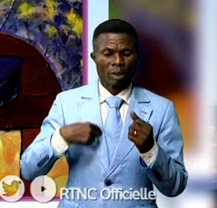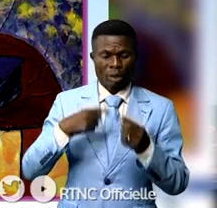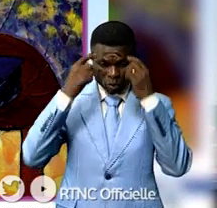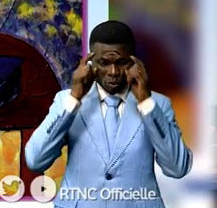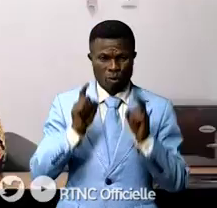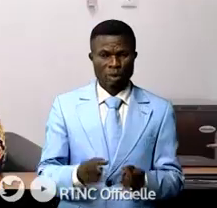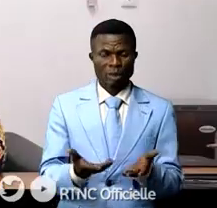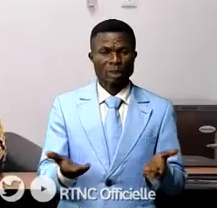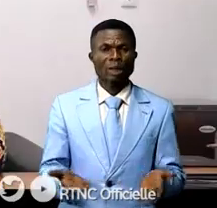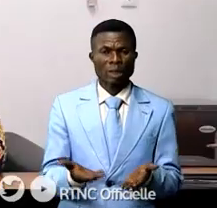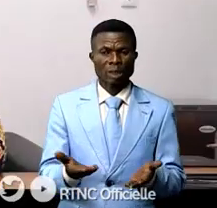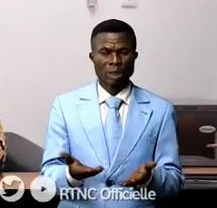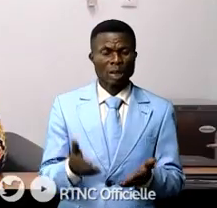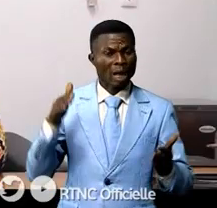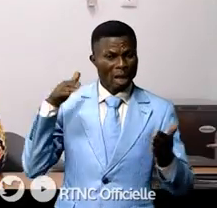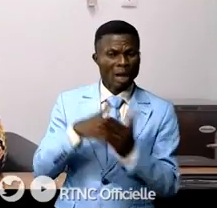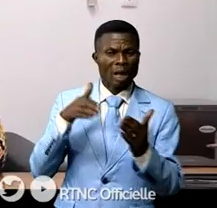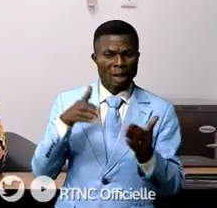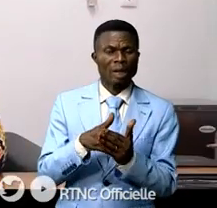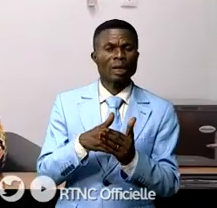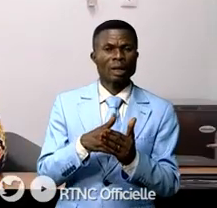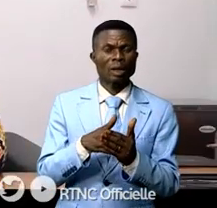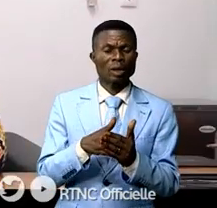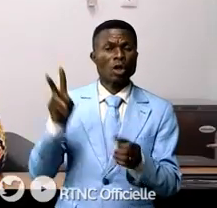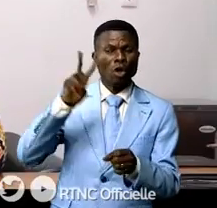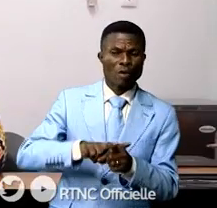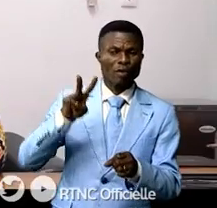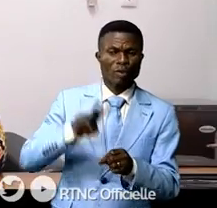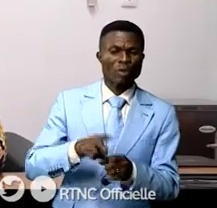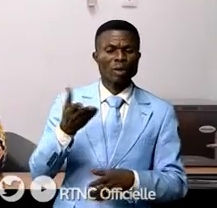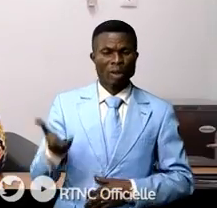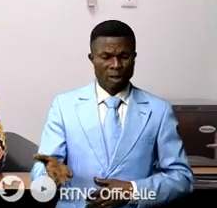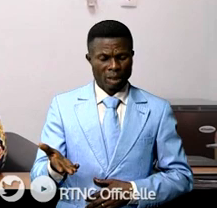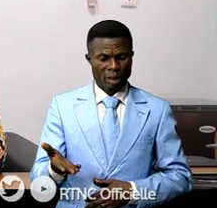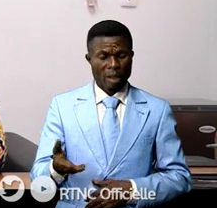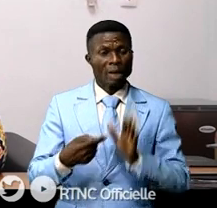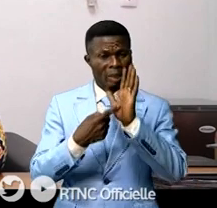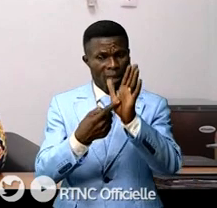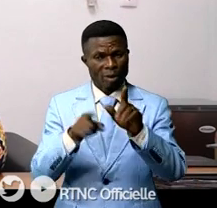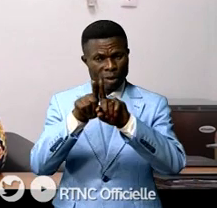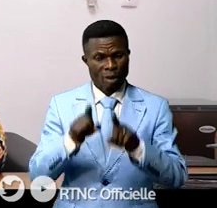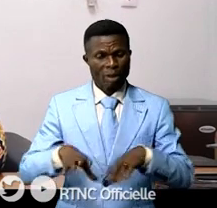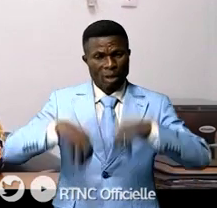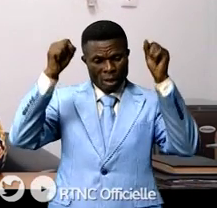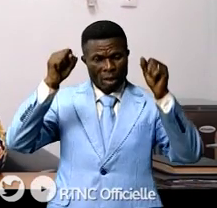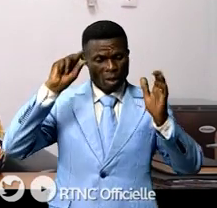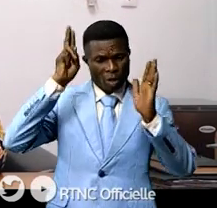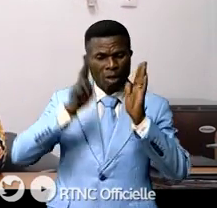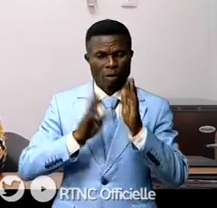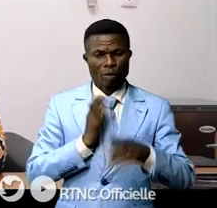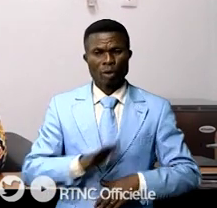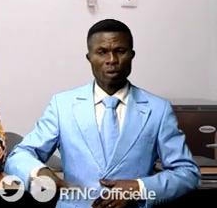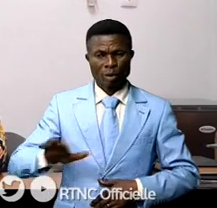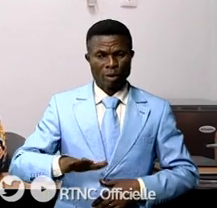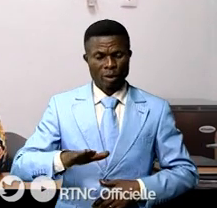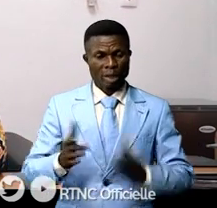'engagement de combattre cette violence. et cela justifie d'ailleurs l'adoption par le gouvernement de la République et